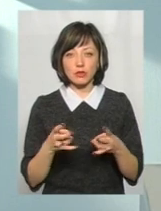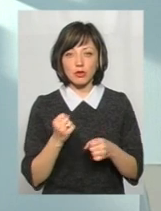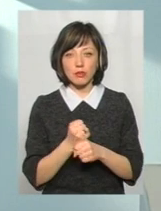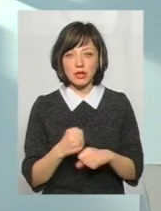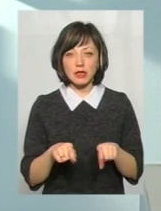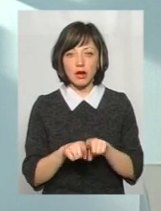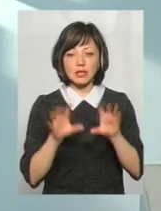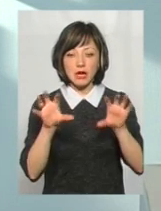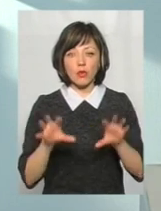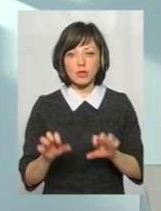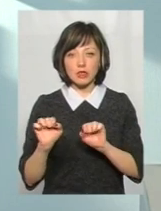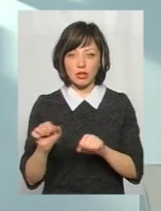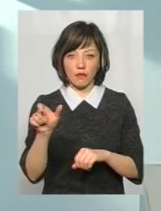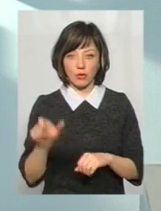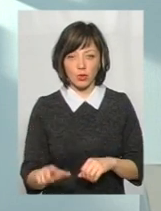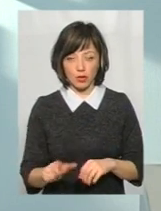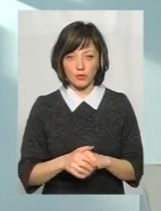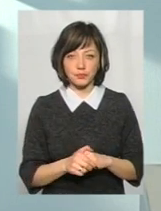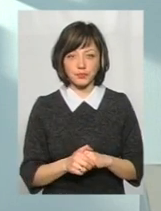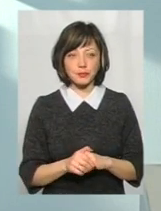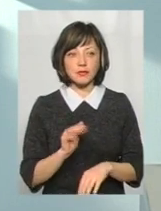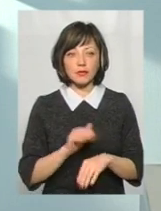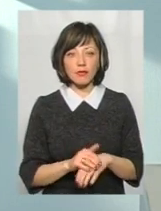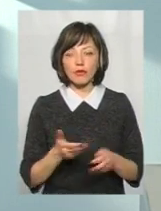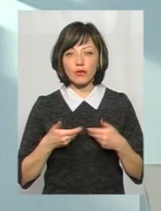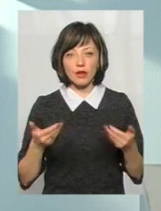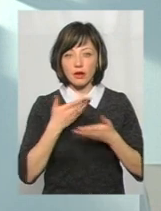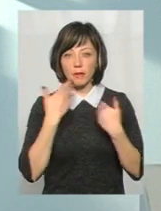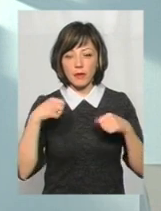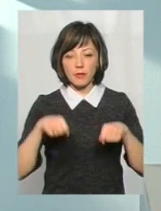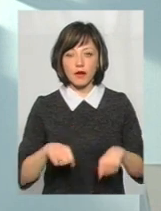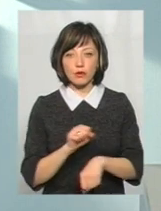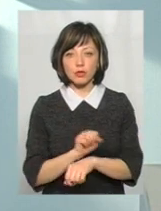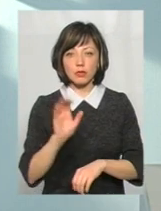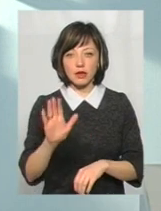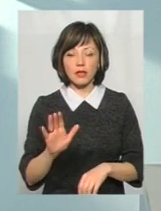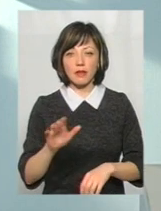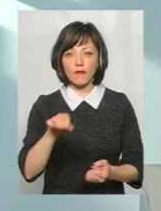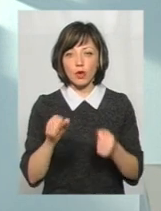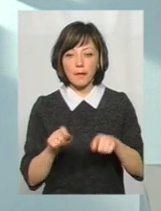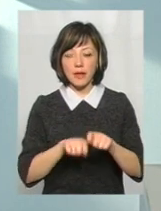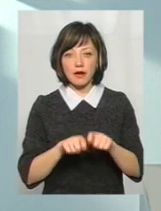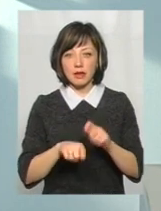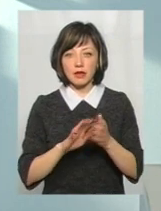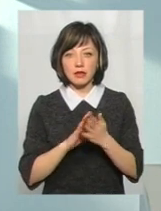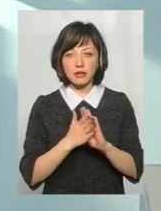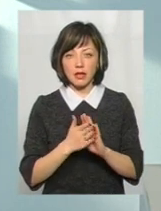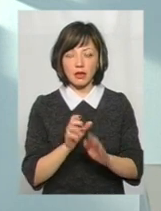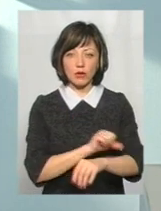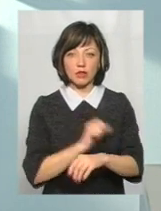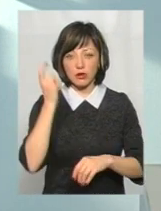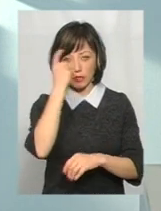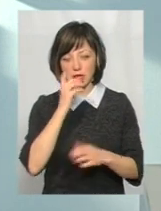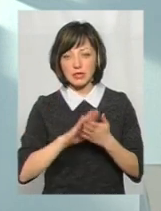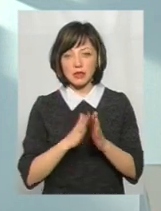так, щоб закон захищав людину. Тобто той факт, що ми не маємо права зупинити водія для перевірки його на стан наркотичної чи алкогольного сп